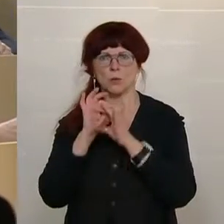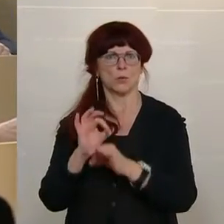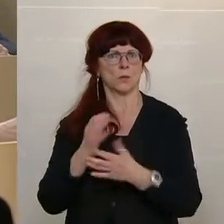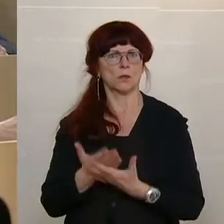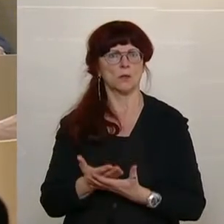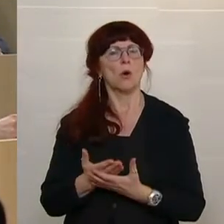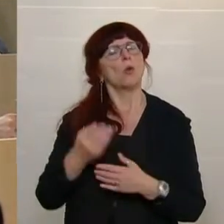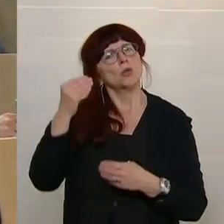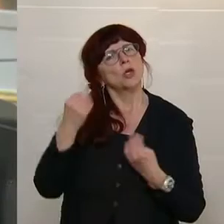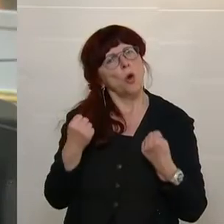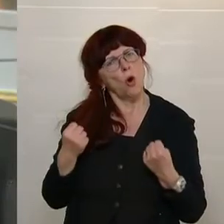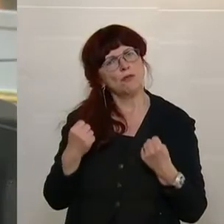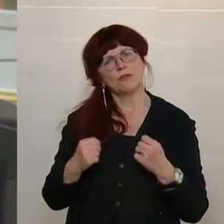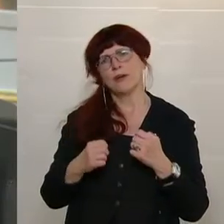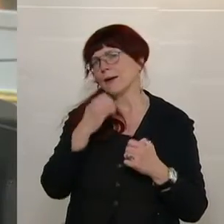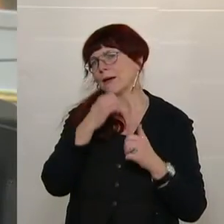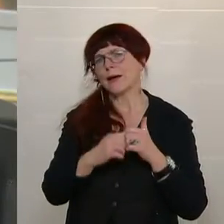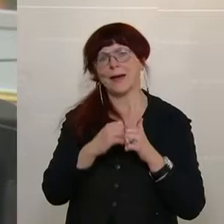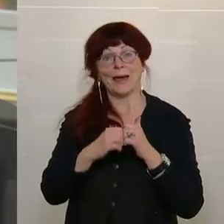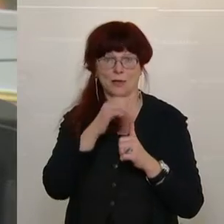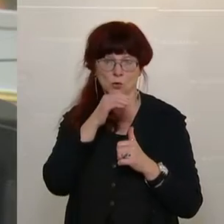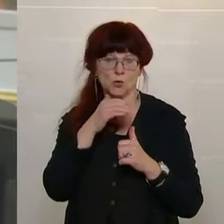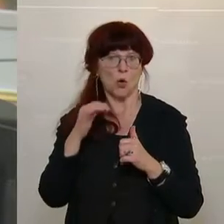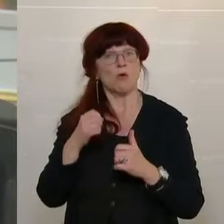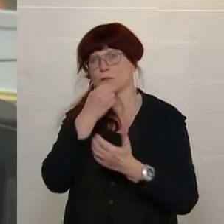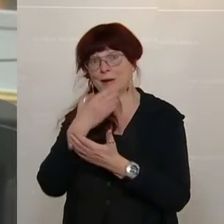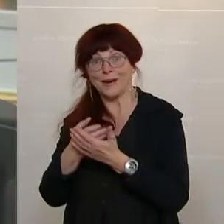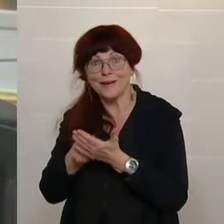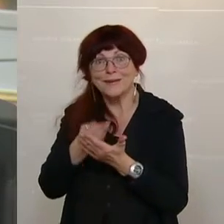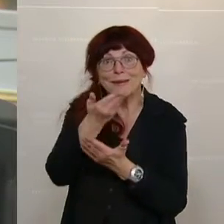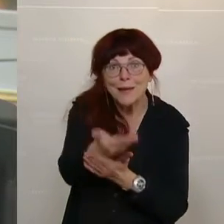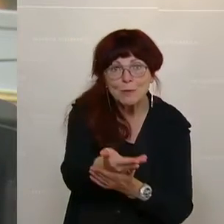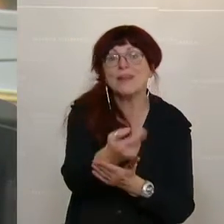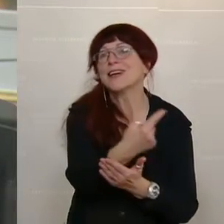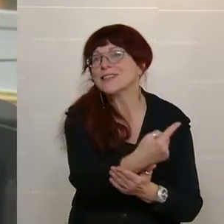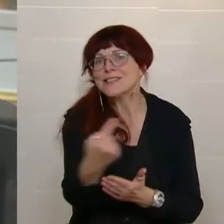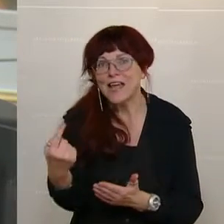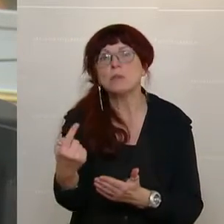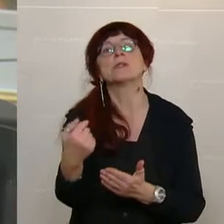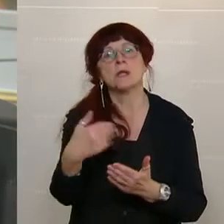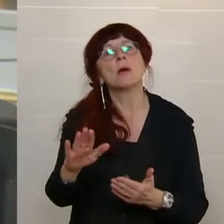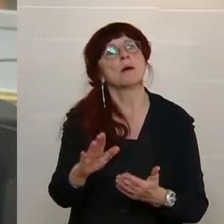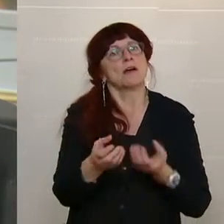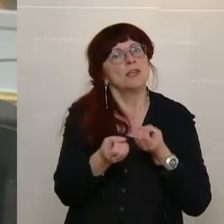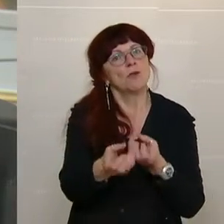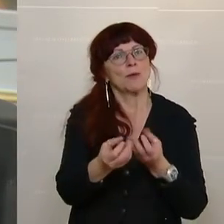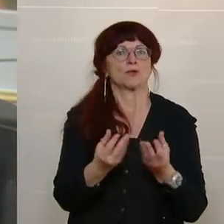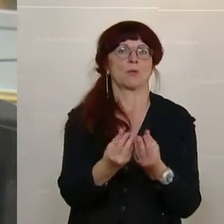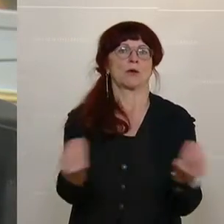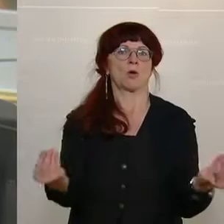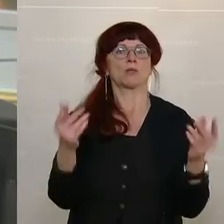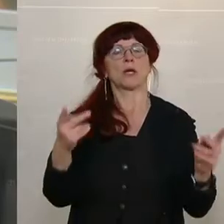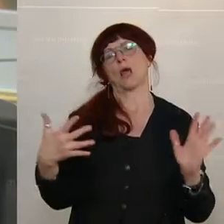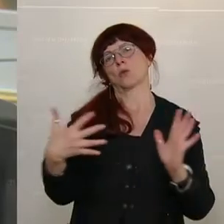dass der Rechnungshof mit seinen Berichten Ihnen auch wertvolle Inputs für die parlamentarische Kontrollarbeit leisten kann und immer